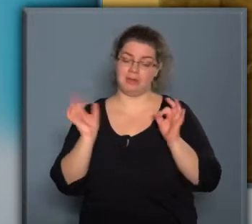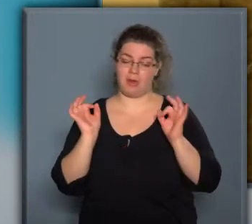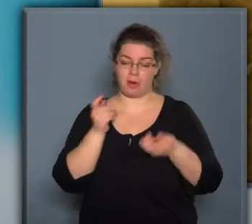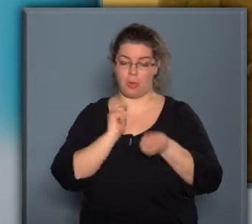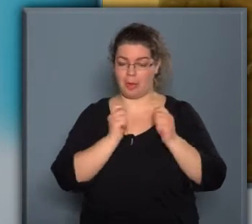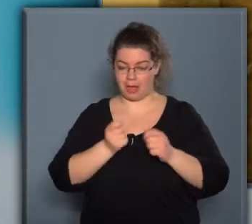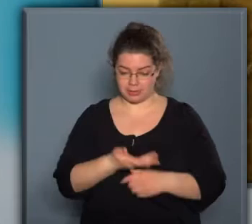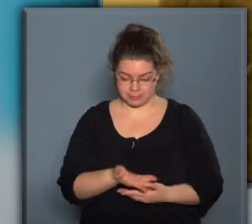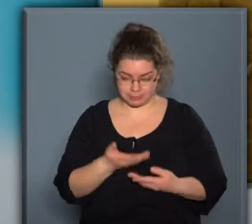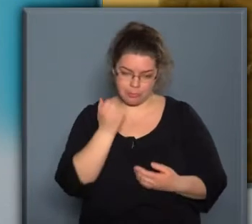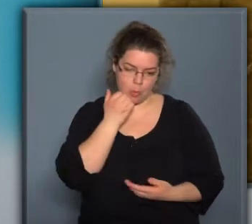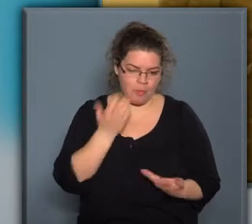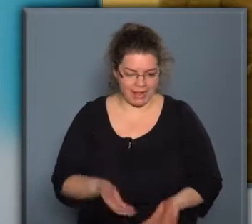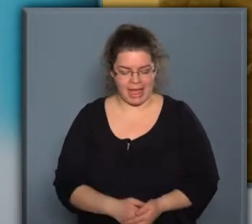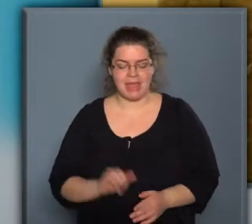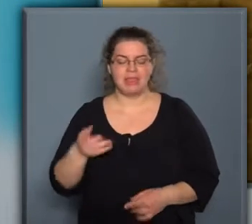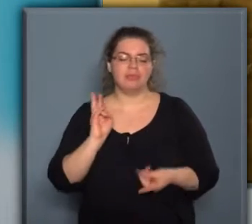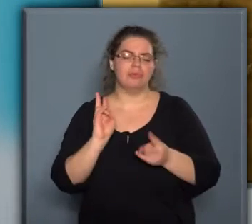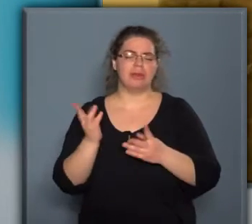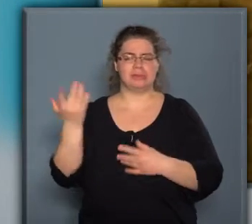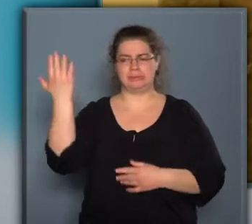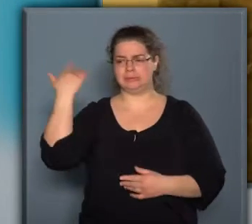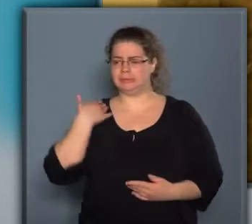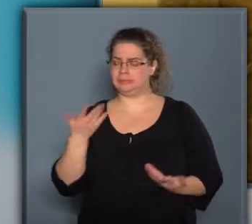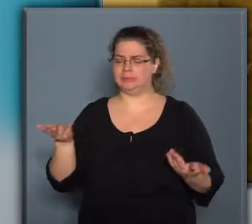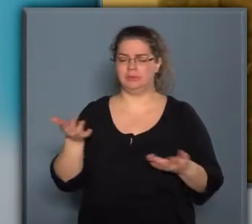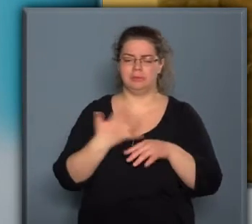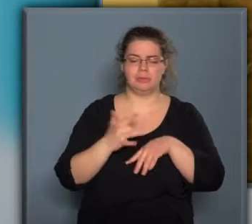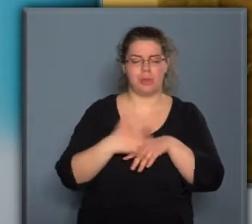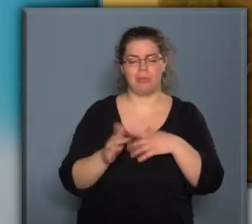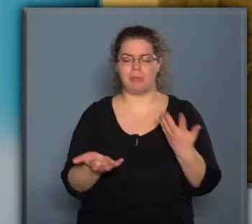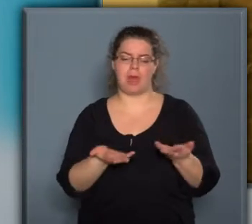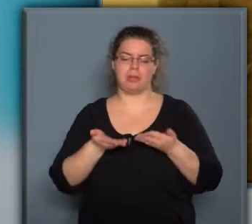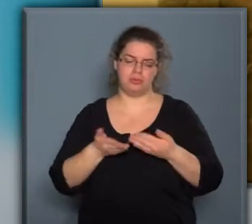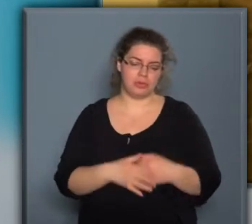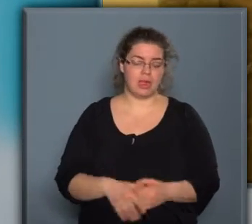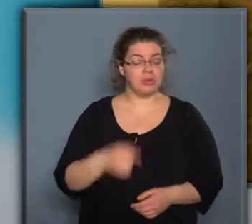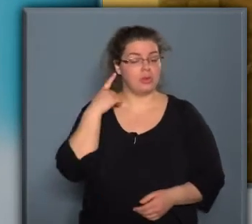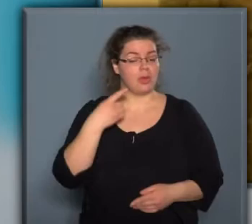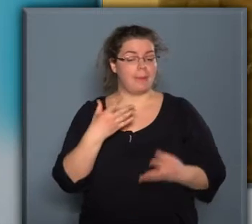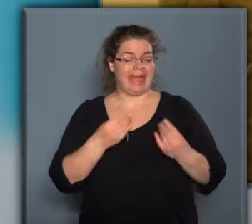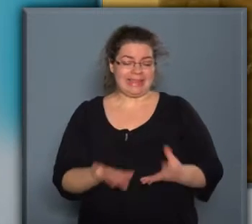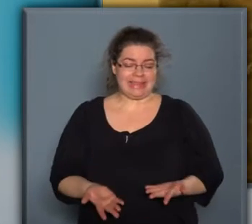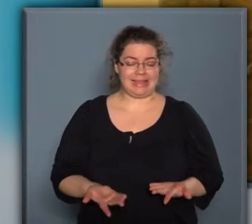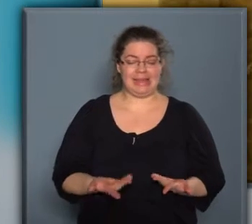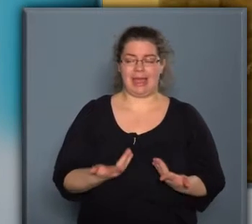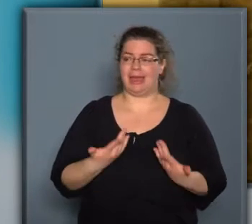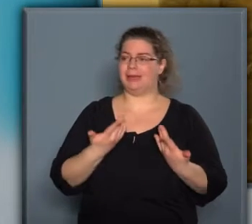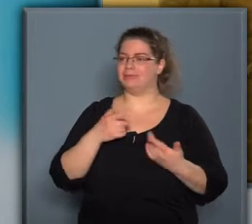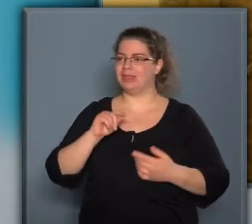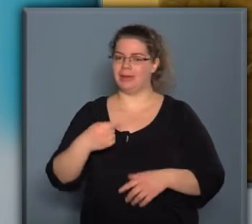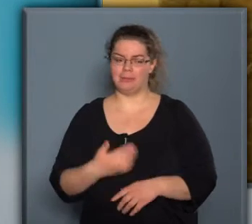Azt gondolom, hogy aki valaha próbálta a sütést, kifejezetten valami édességet sütni, az tudja, hogy ez mennyire hihetetlenül kikapcsoló,